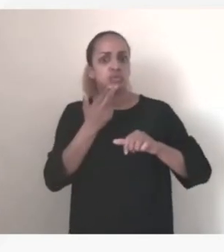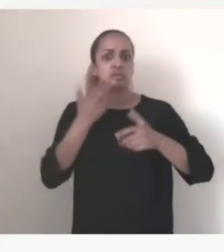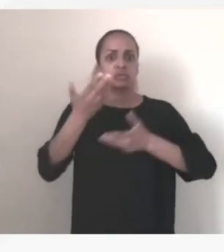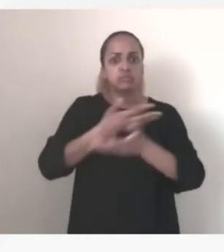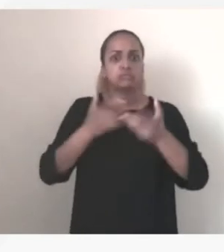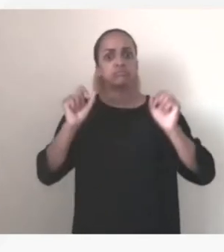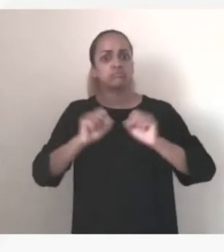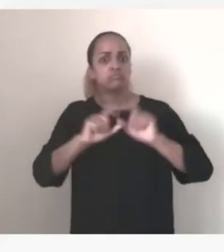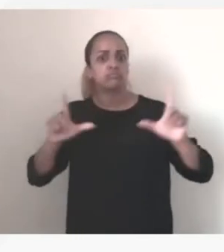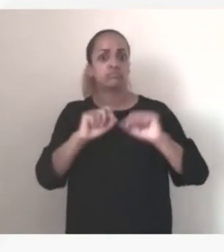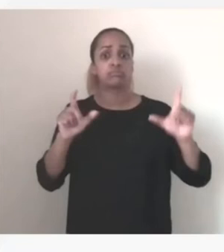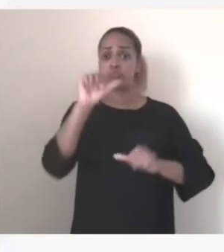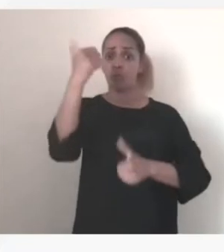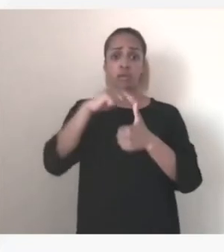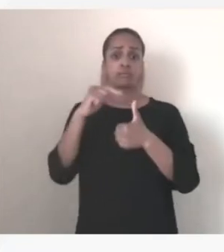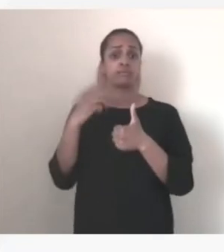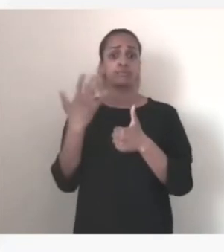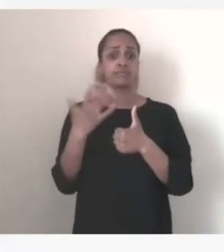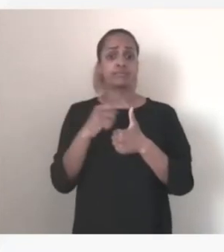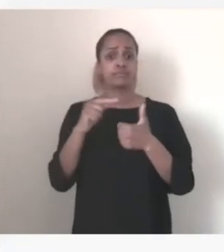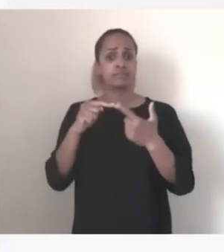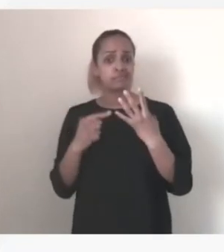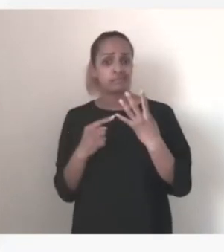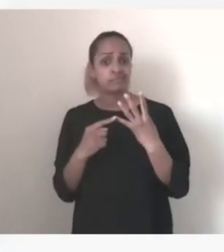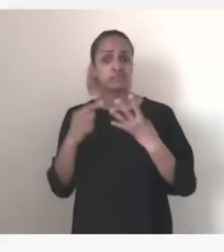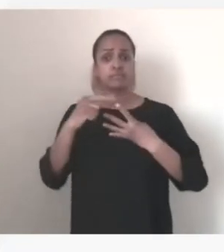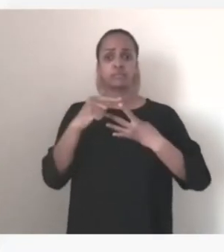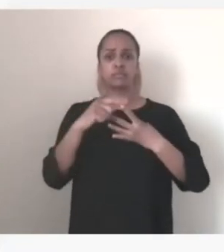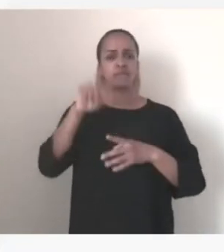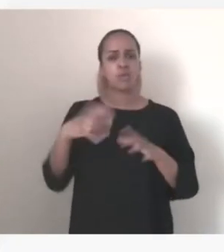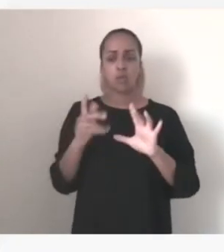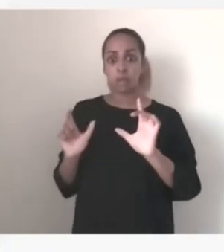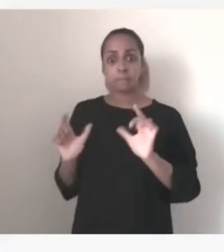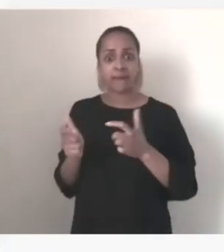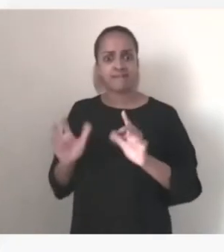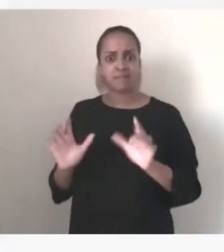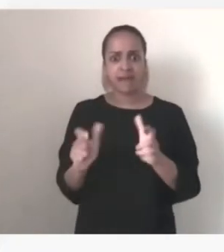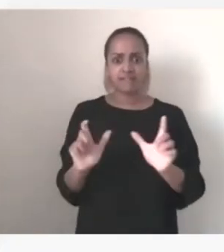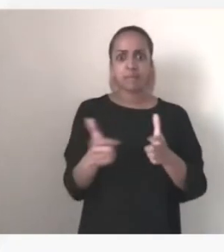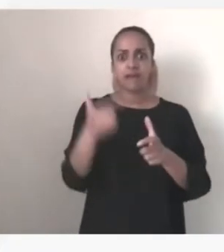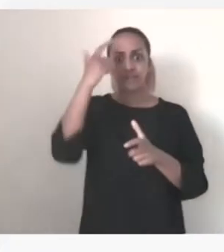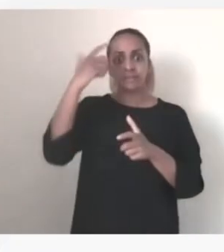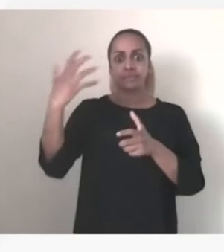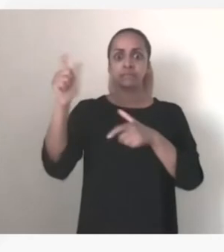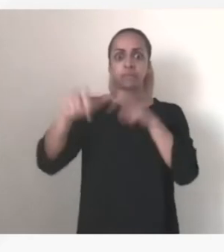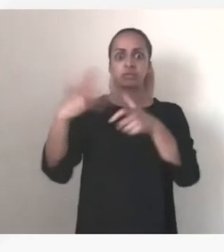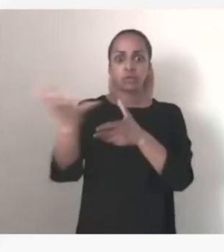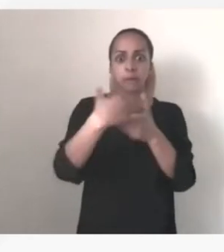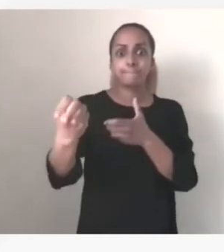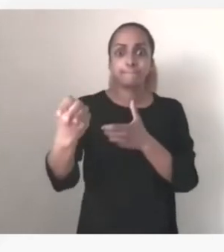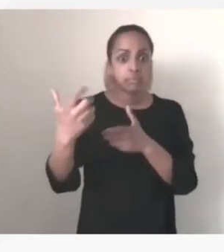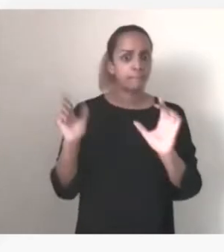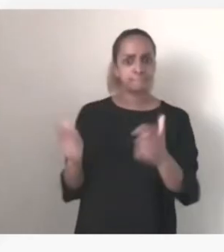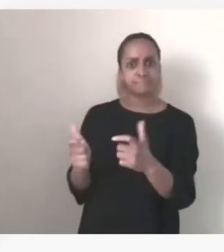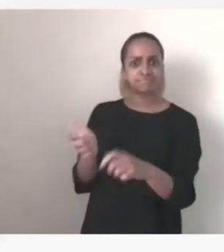de quatre axes. Le premier axe, c'est une capacité de détection accrue des attaques, au travers d'une infrastructure européenne